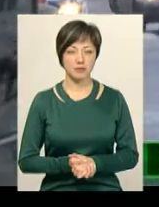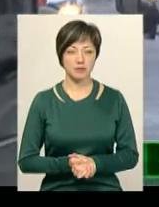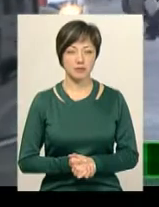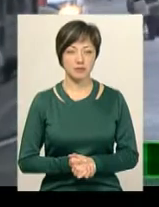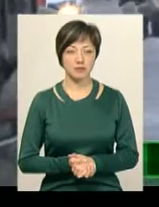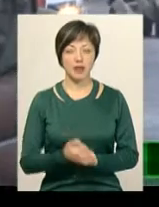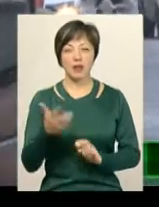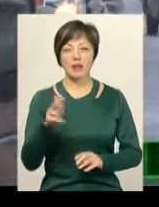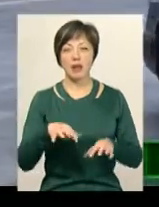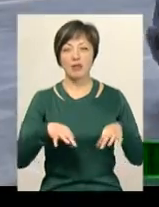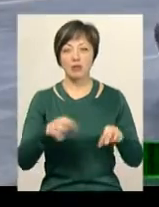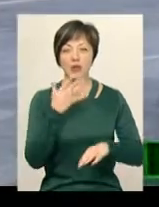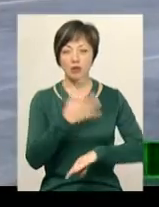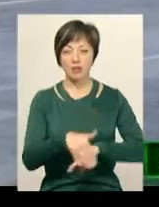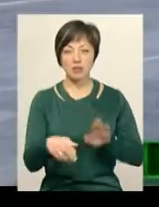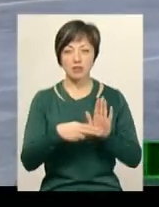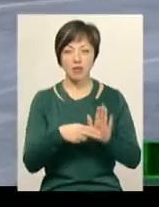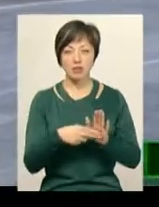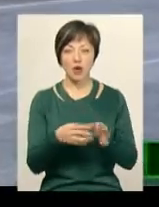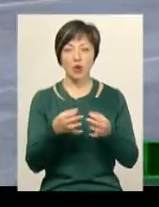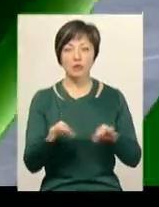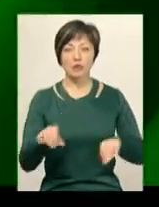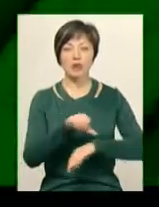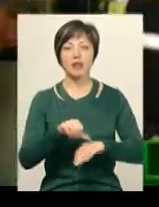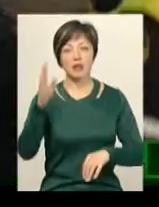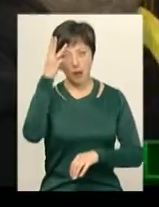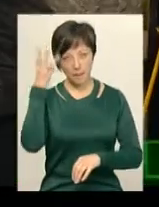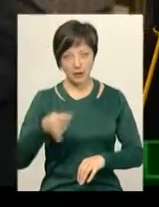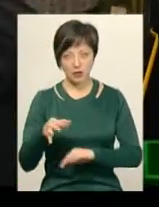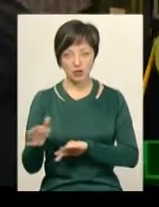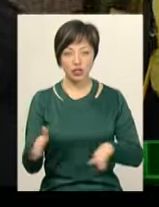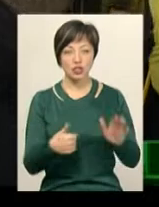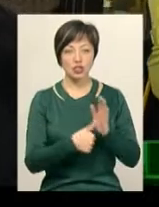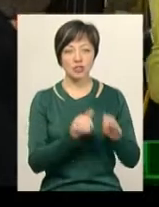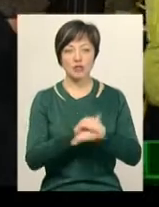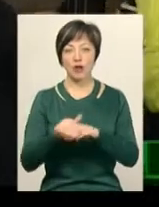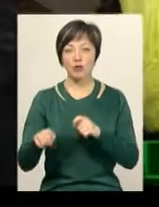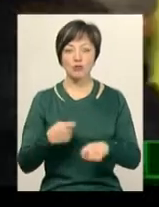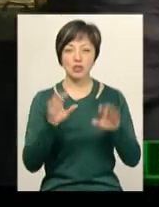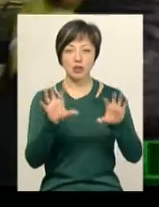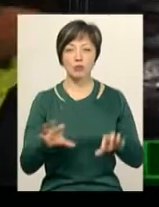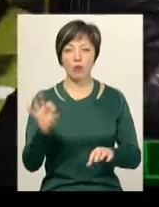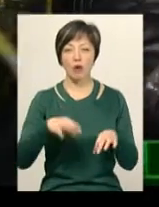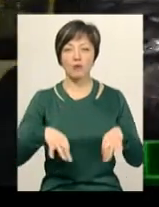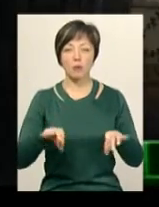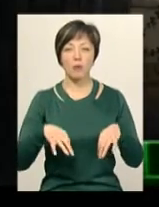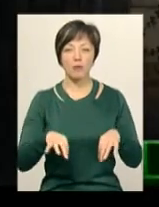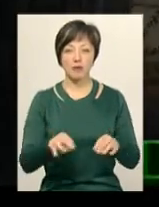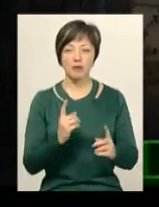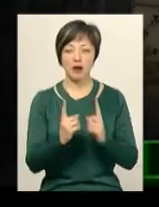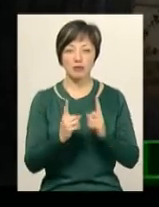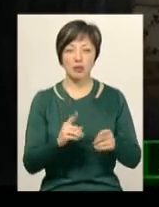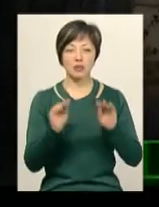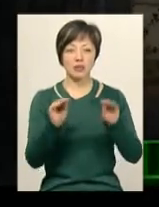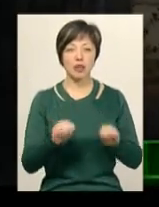Три авто з іноземною реєстрацією розмитнили на Хмельниччині. Шість фактів про порушення закону про автомобільний транспорт склали